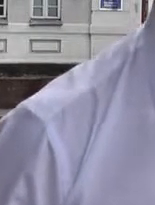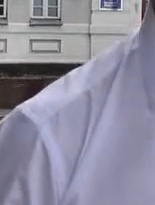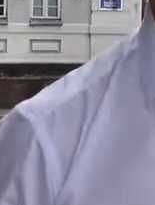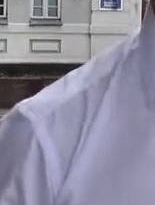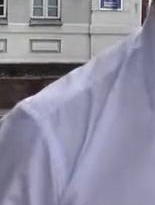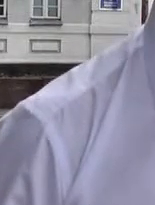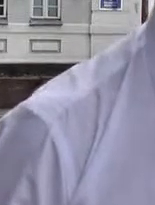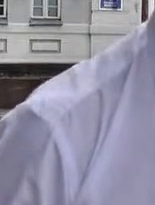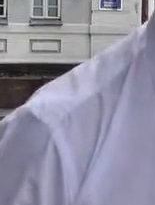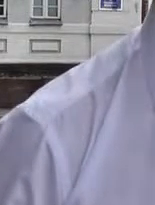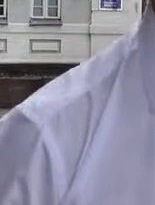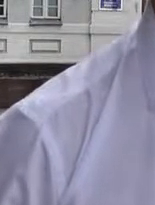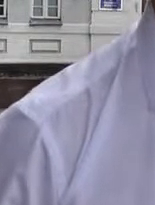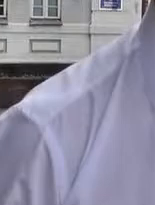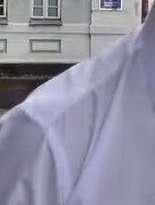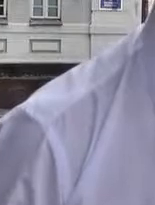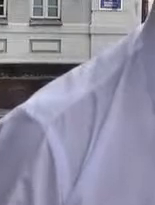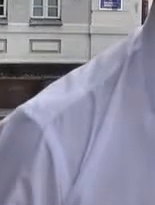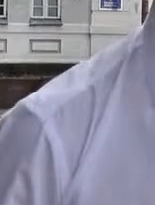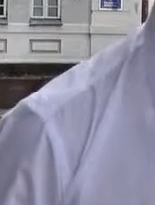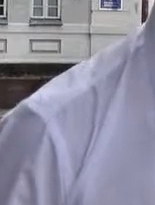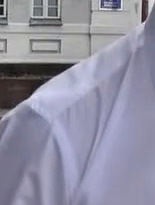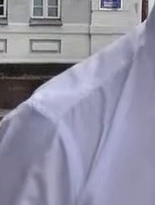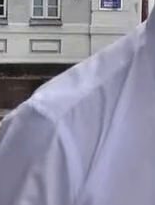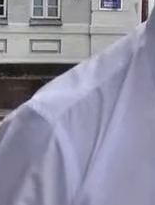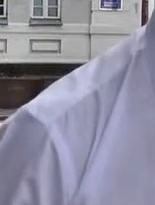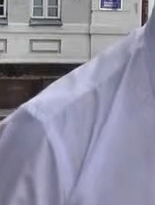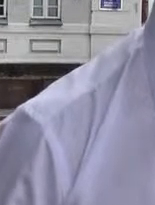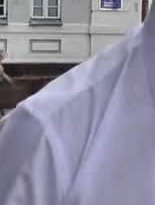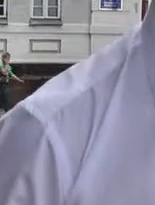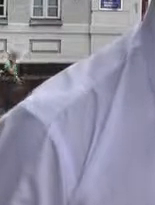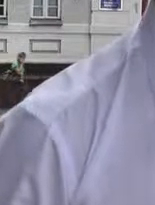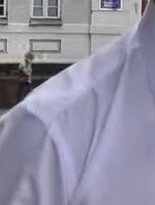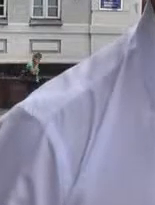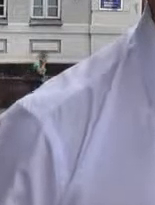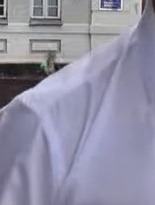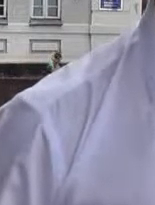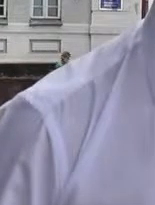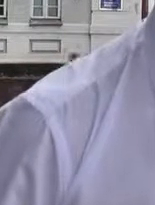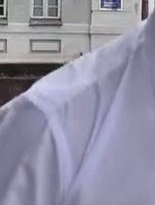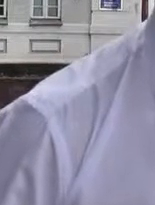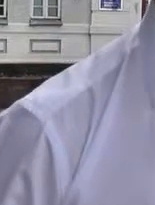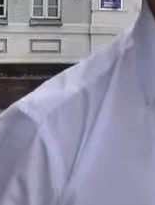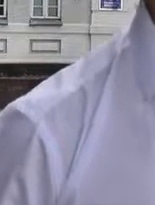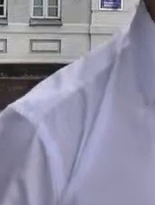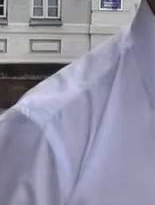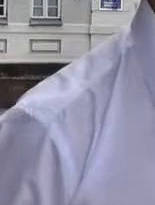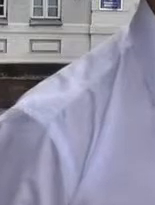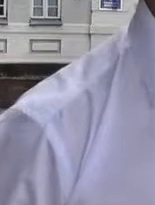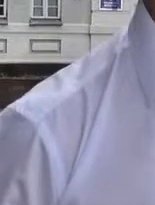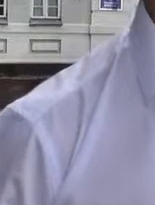І в цьому році в нас надзвичайно велика програма. Ми виділили кошти з міського бюджету, це немалі кошти, 13 мільйонів рівень.